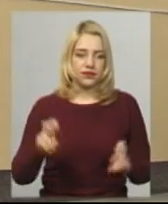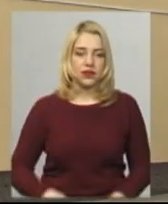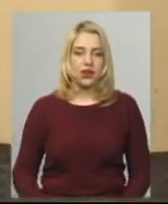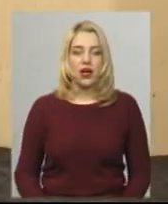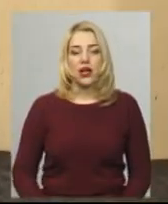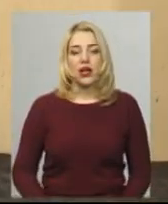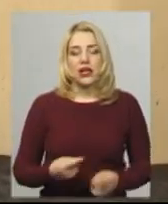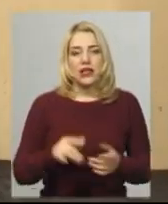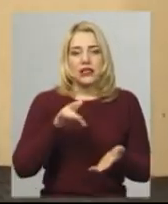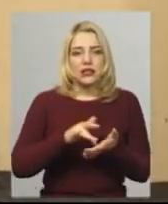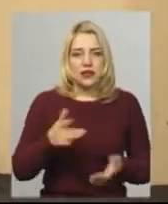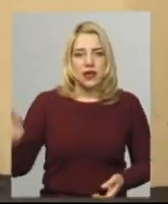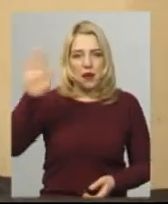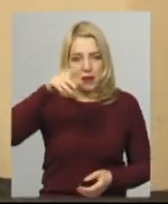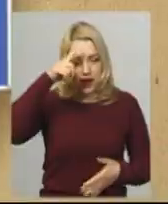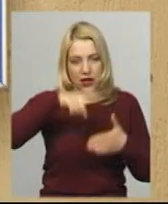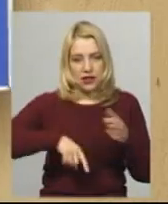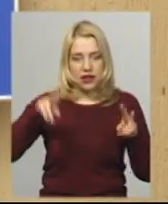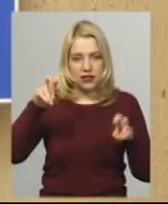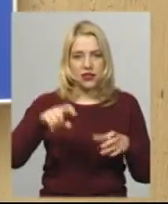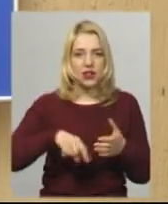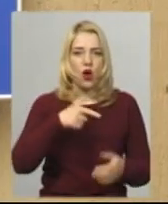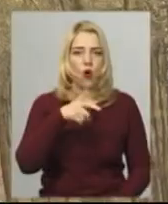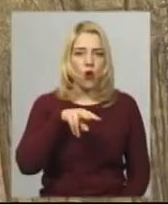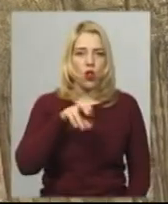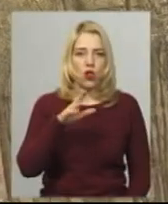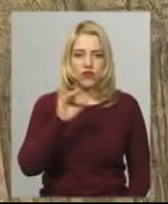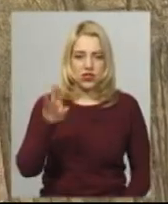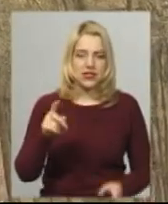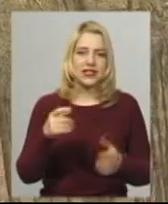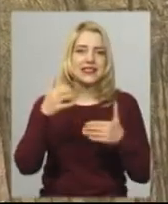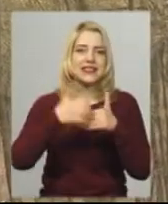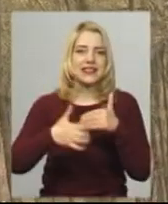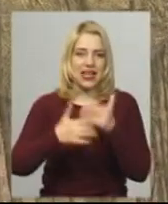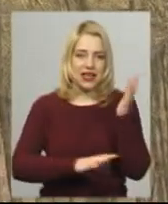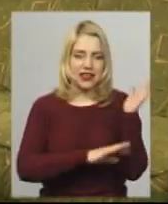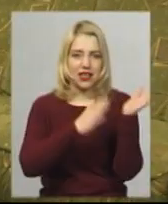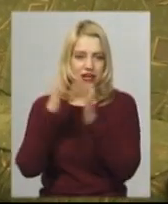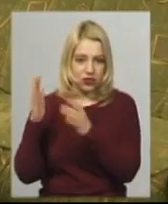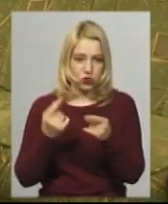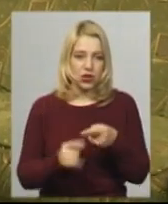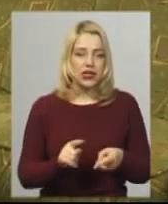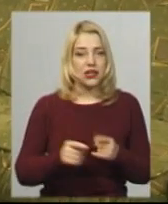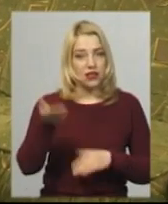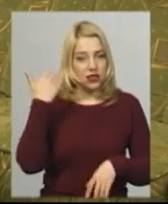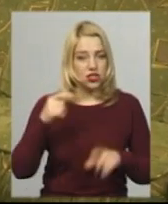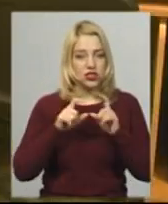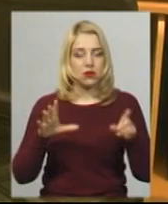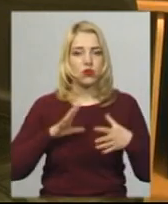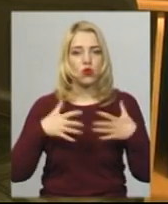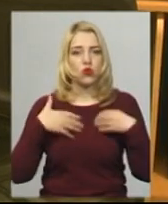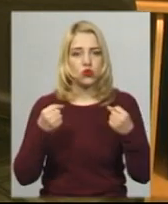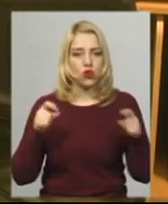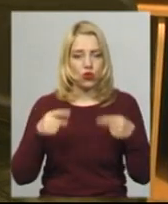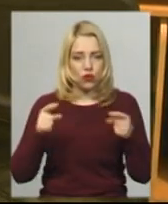Рекреаційний центр «Берег Надії» у Головчинцях розташований посеред лісу та функціонує з 2008 року. Раніше заклад працював як оздоровчий центр